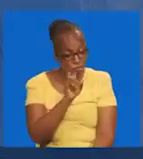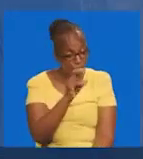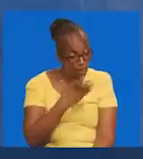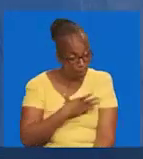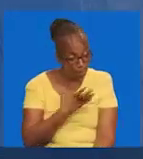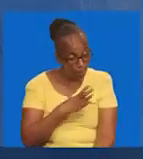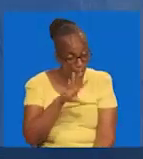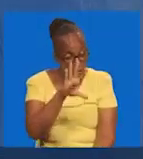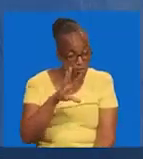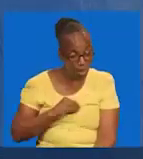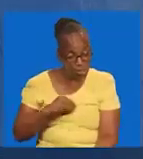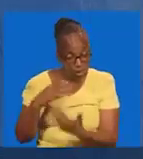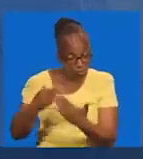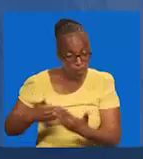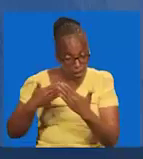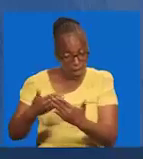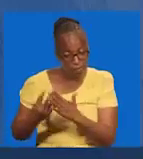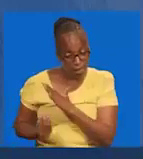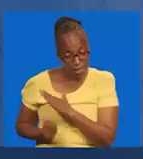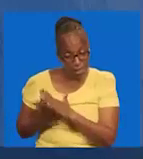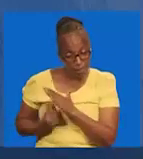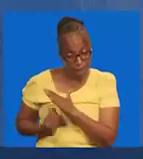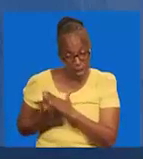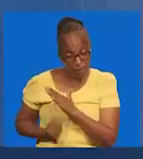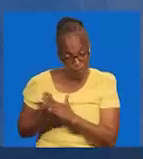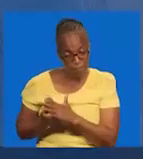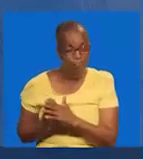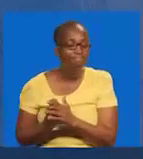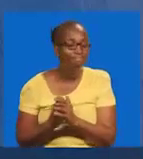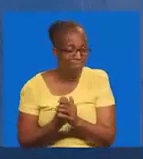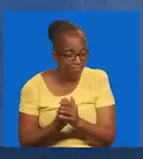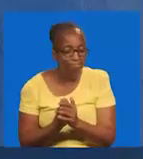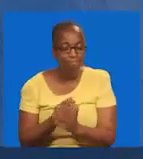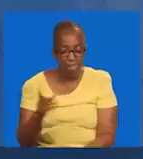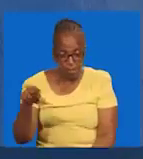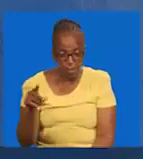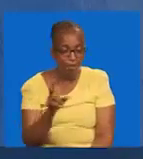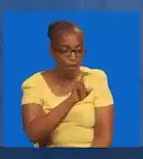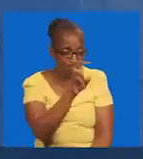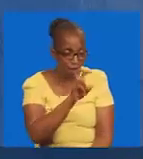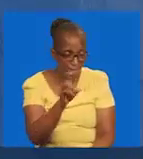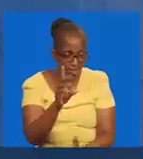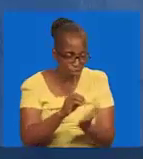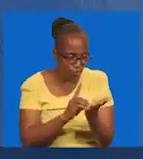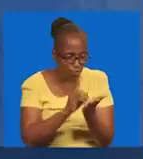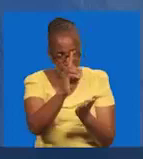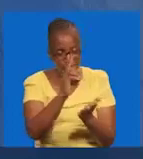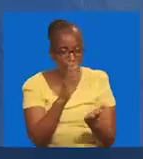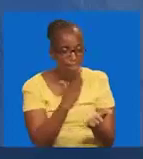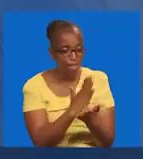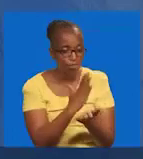yeyote. Anapokea pesa hongo. Anajaribu. Kufuta ukweli.